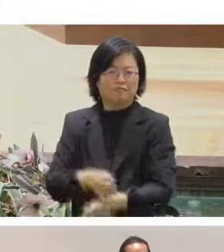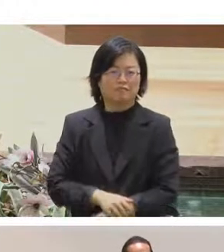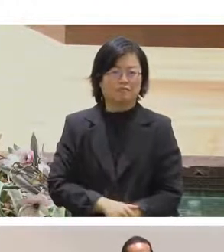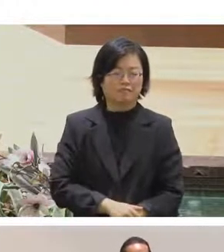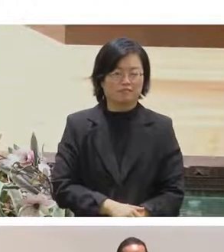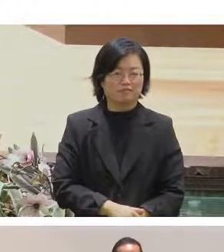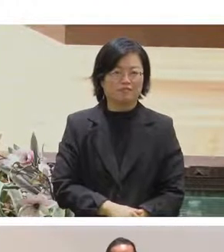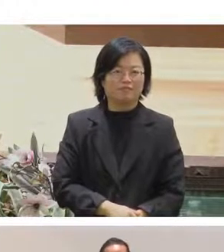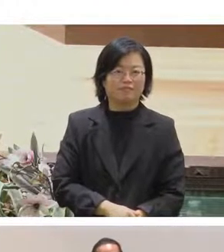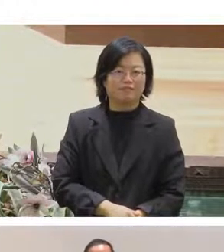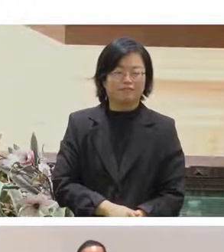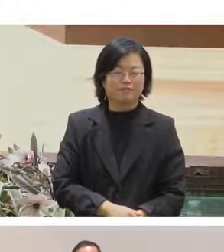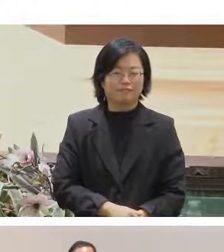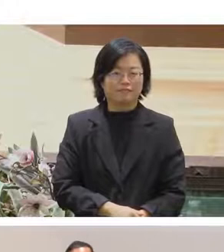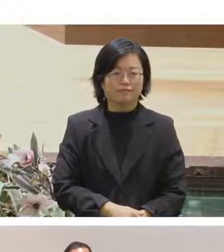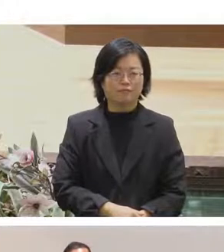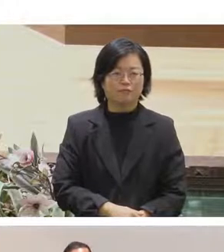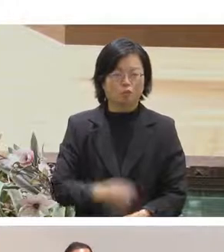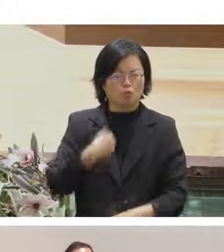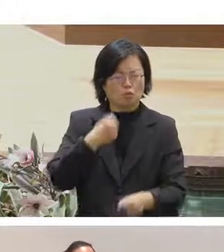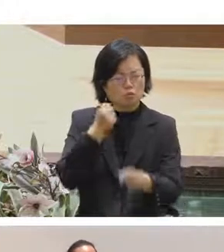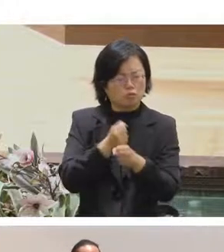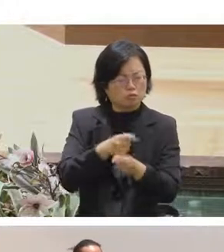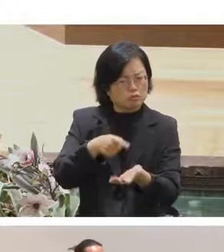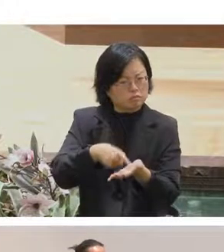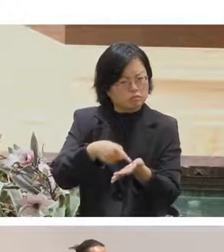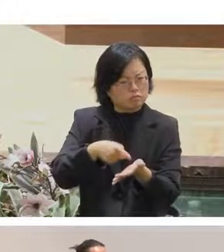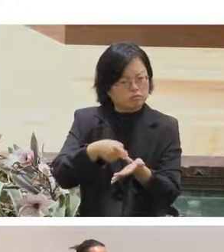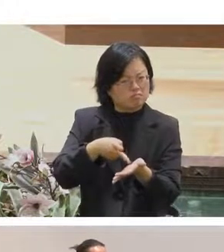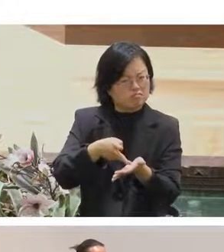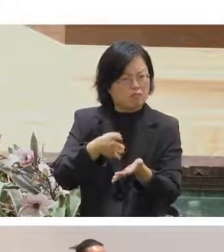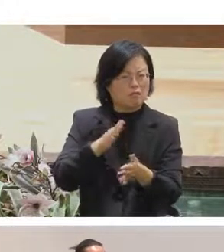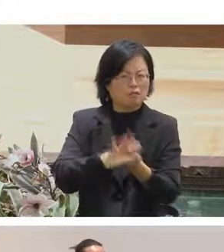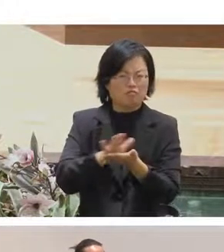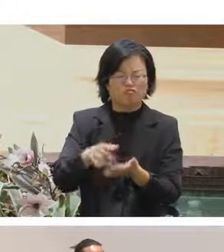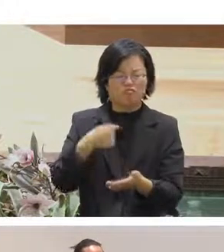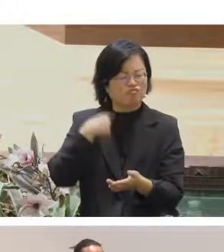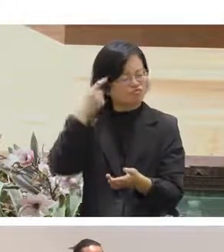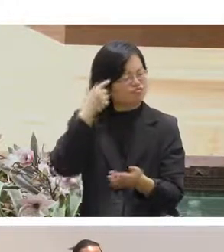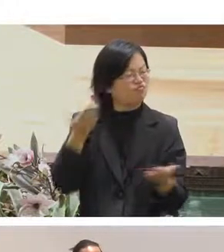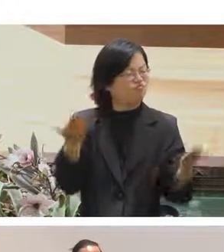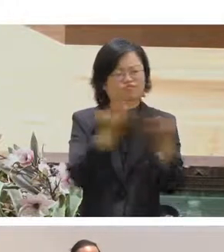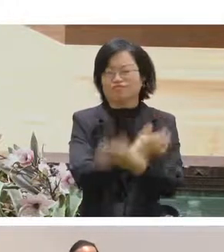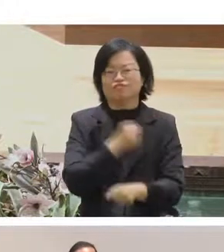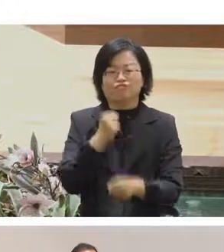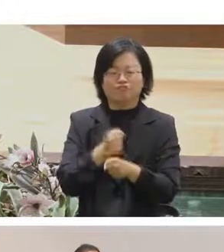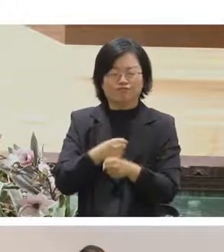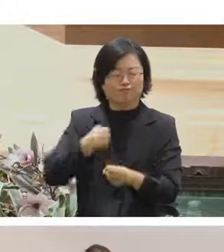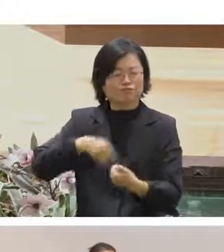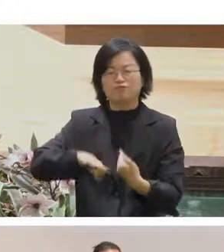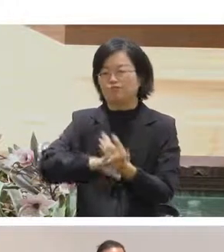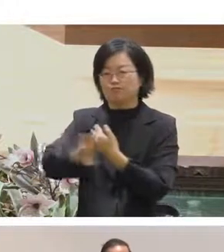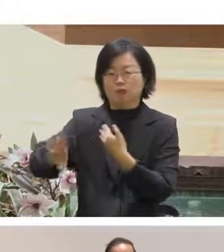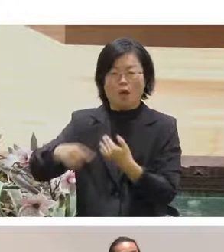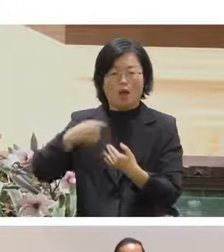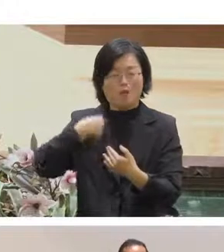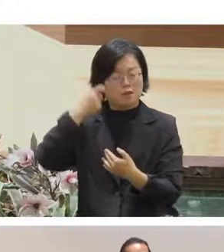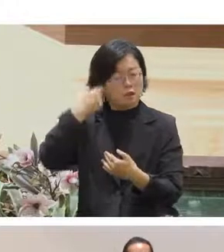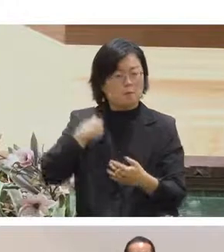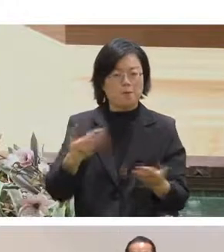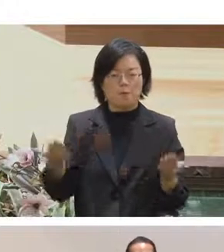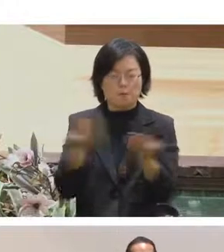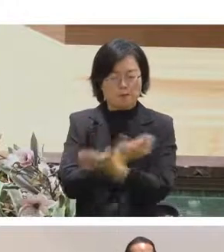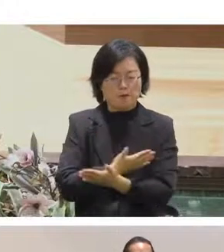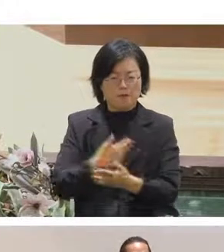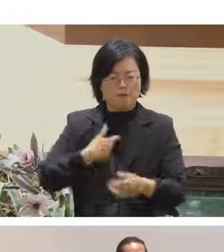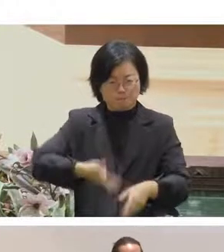掃空沒有人要做這樣所以我做了大概幾次之後我就說我不要做報到我想要做其他那個時候我就說那我可不可以做直播所以我就一